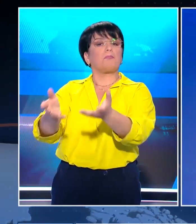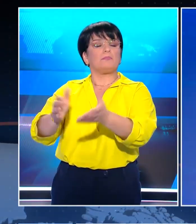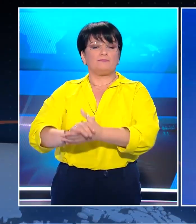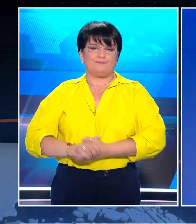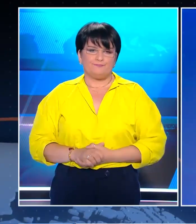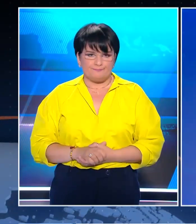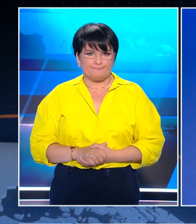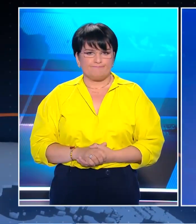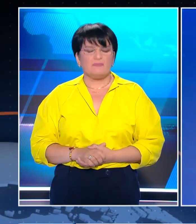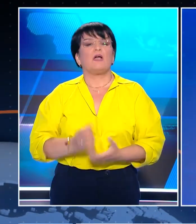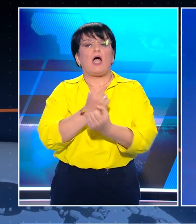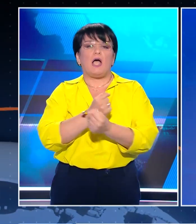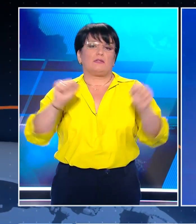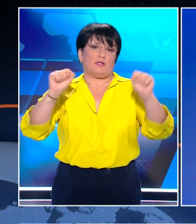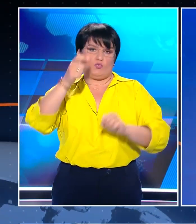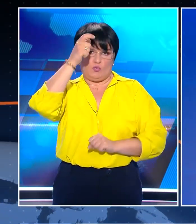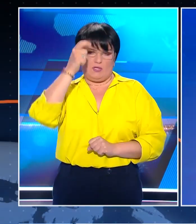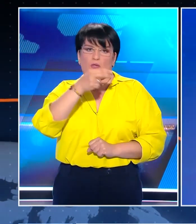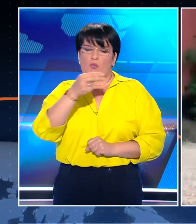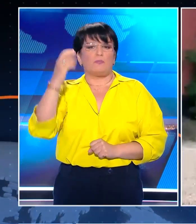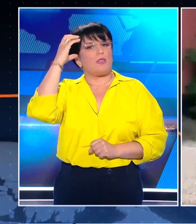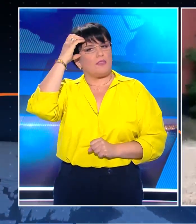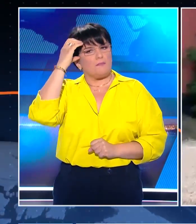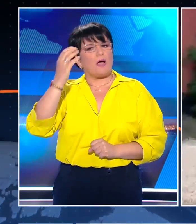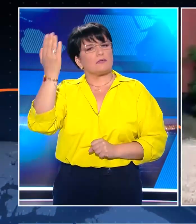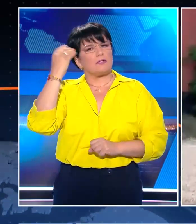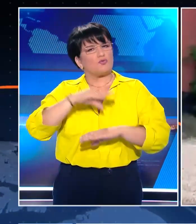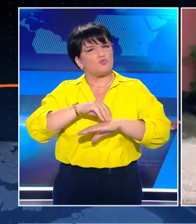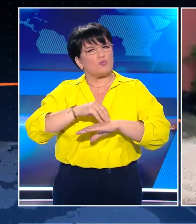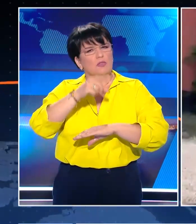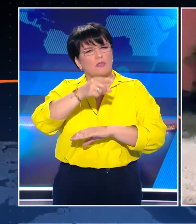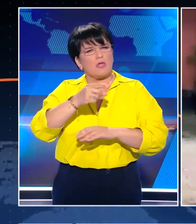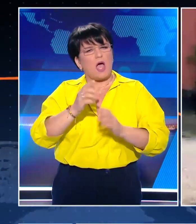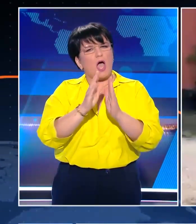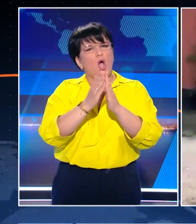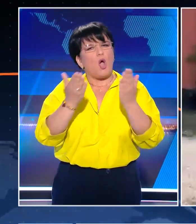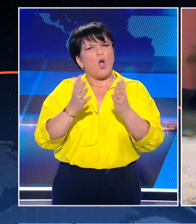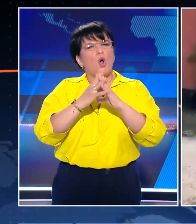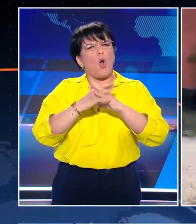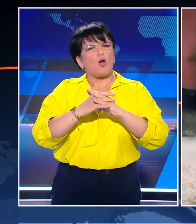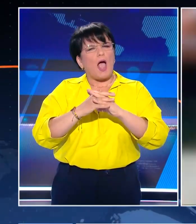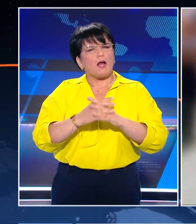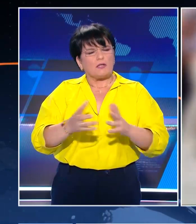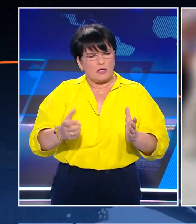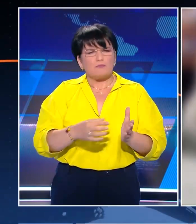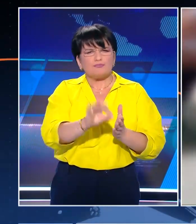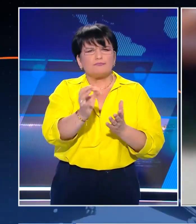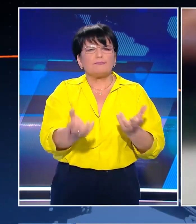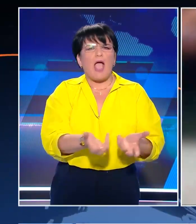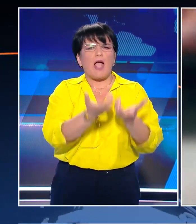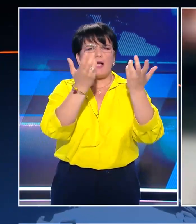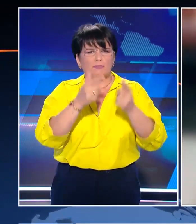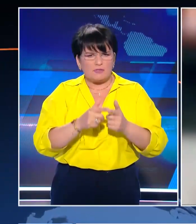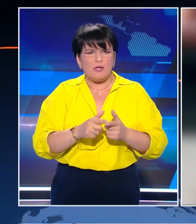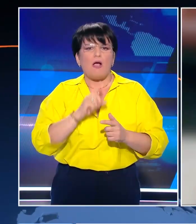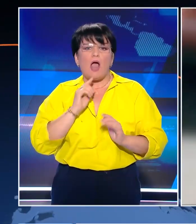Σφωδρές αντιδράσεις στην Τουρκία προκαλεί το κάψιμο του κορανίου στη Σουηδία σε μια κρίσιμη συγκυρία, καθώς οι νατοικοί σύμμαχοι πιέζουν τον